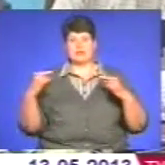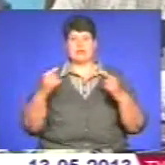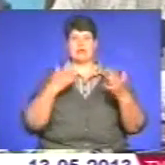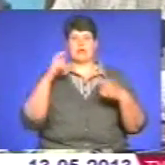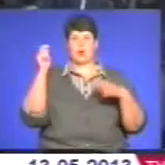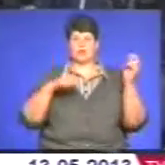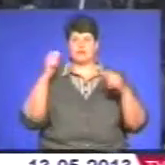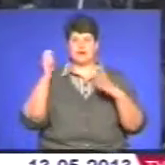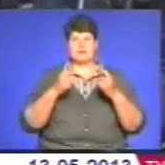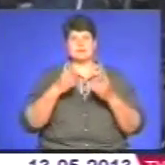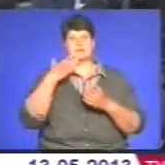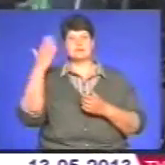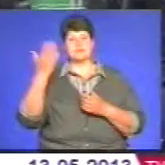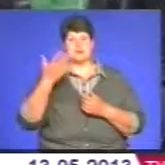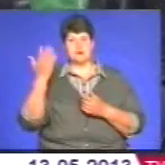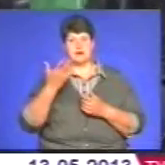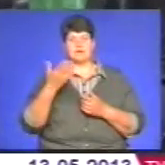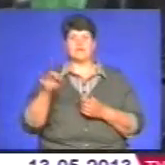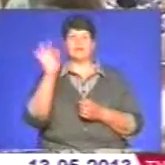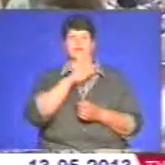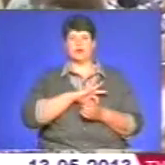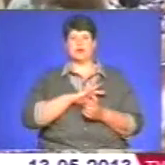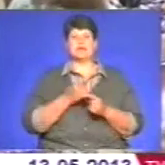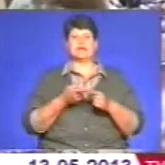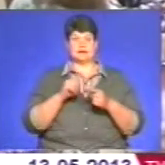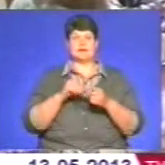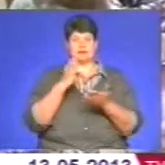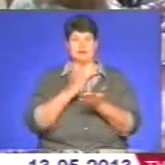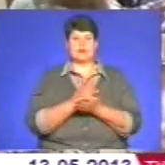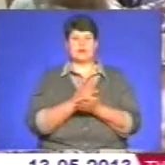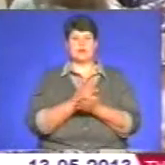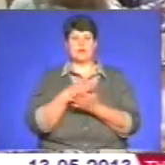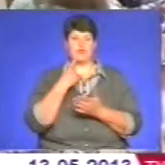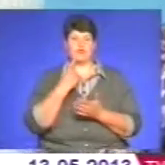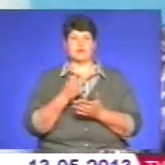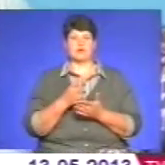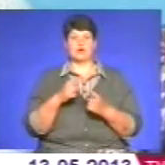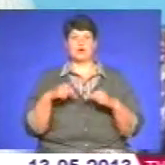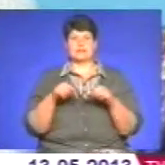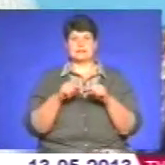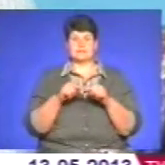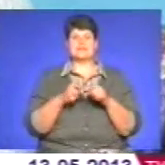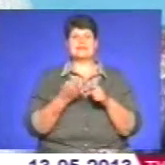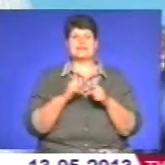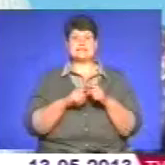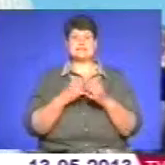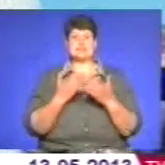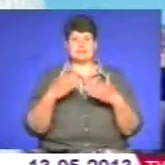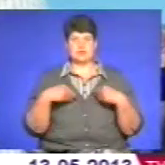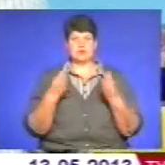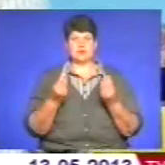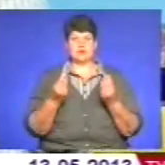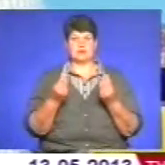презентаційні семінари. Вигода для краю з цієї події є, запевняють організатори. Все такі виставки, що здають.